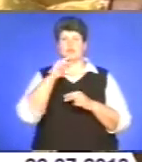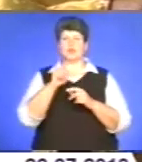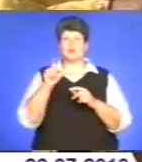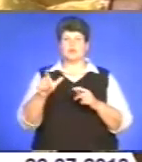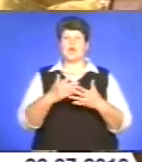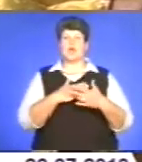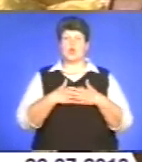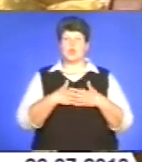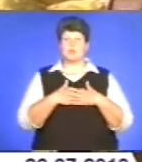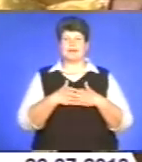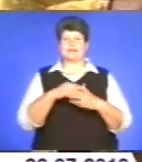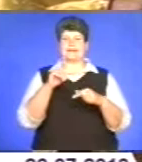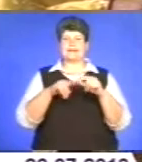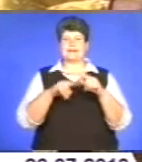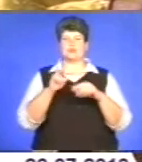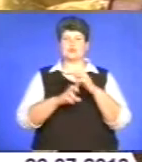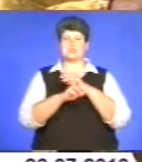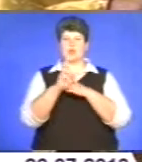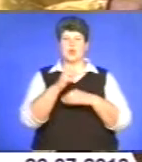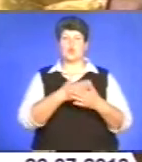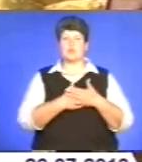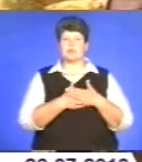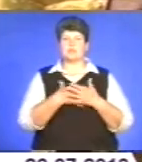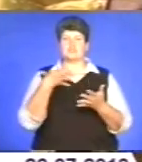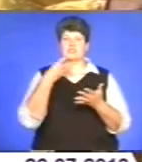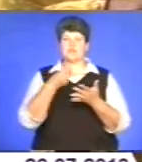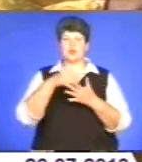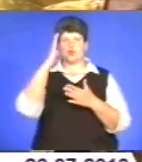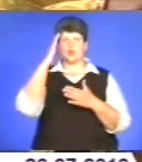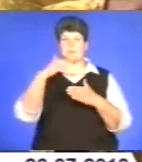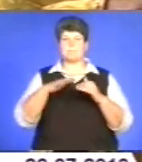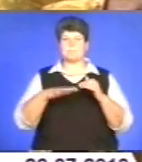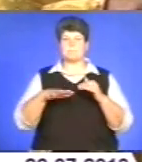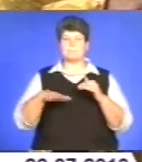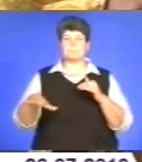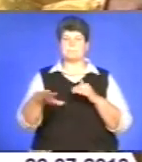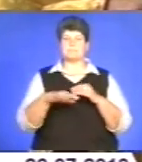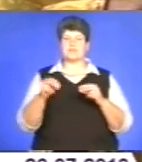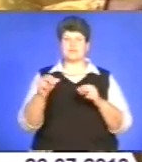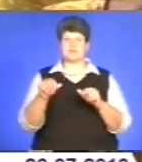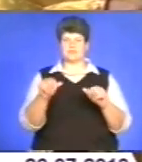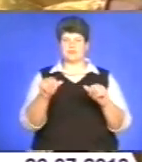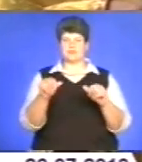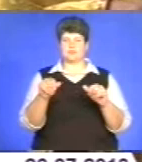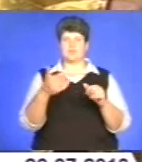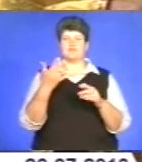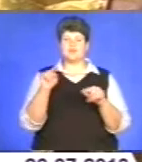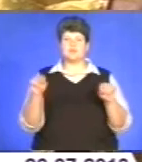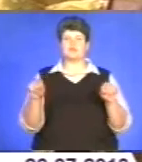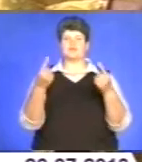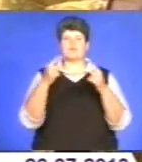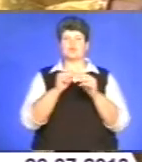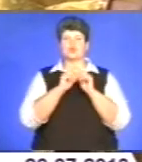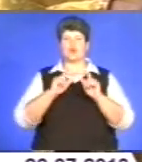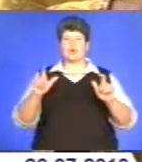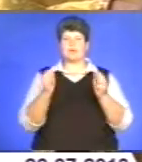рідну землю, любити свою батьківщину. Він заснував школи